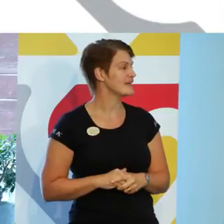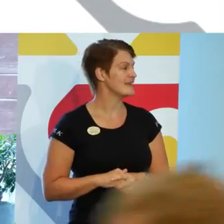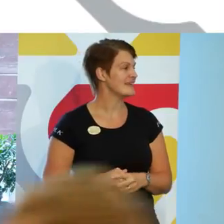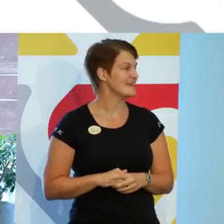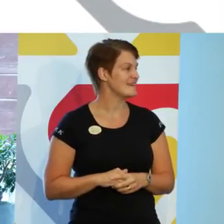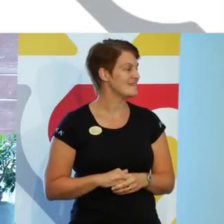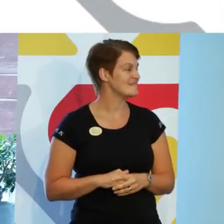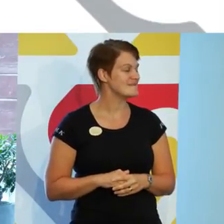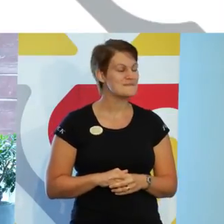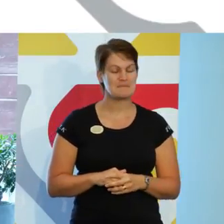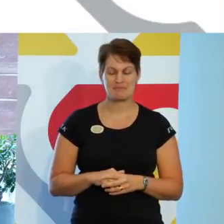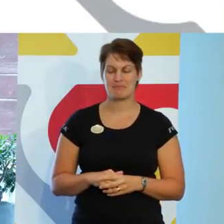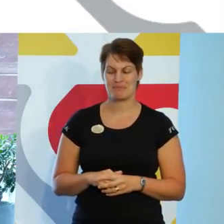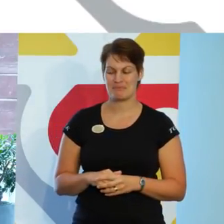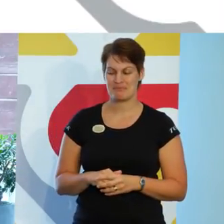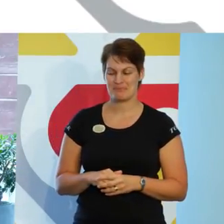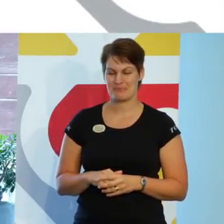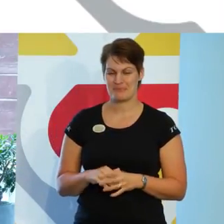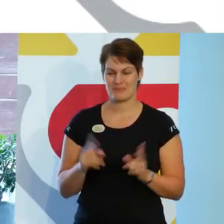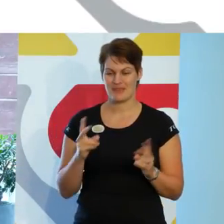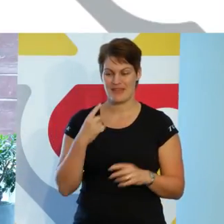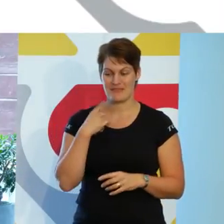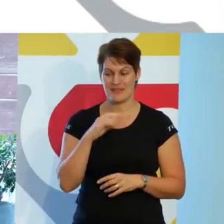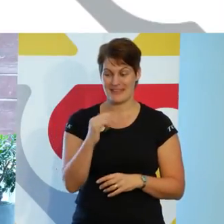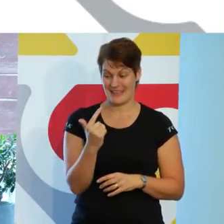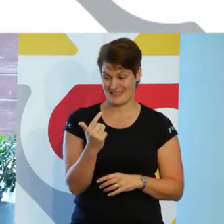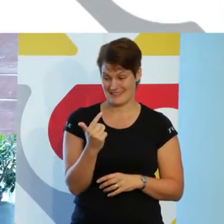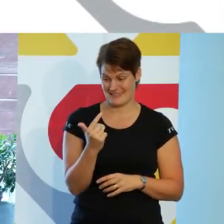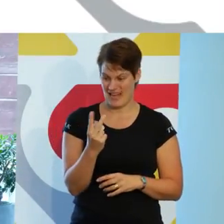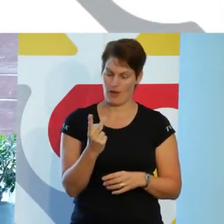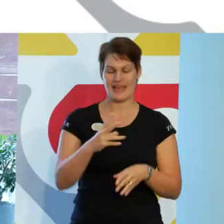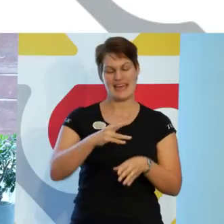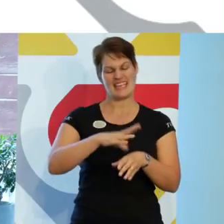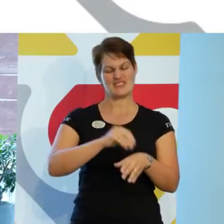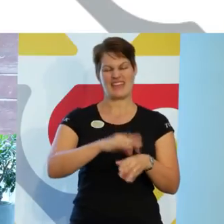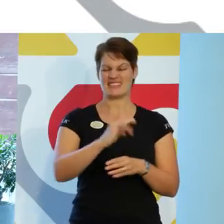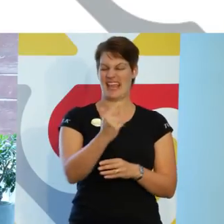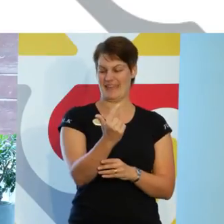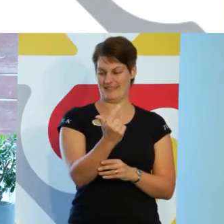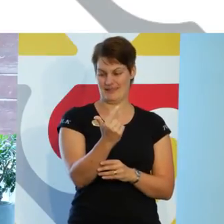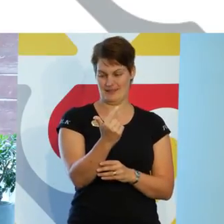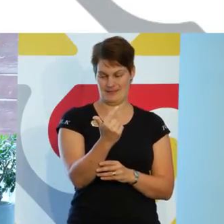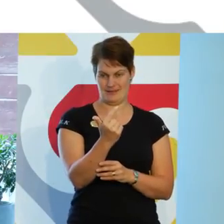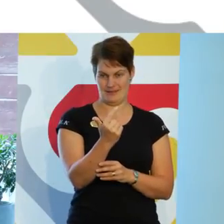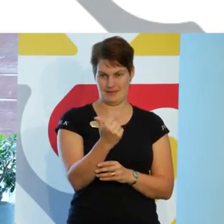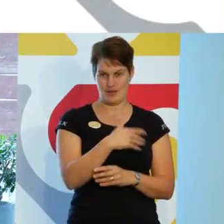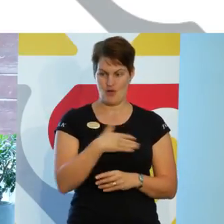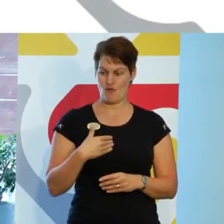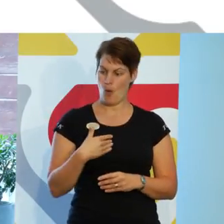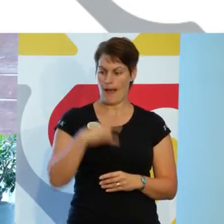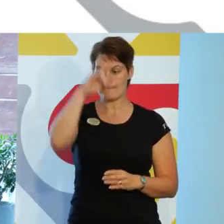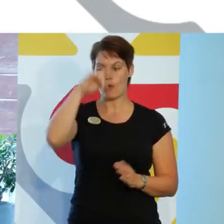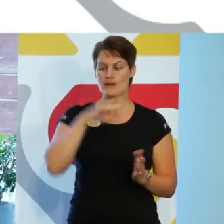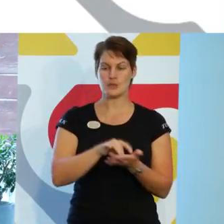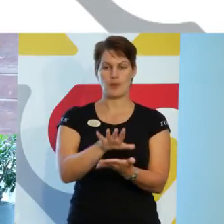Vi kan också spåra vithetsnormen. Eller svenskhetsnormen. I våra policydokument.